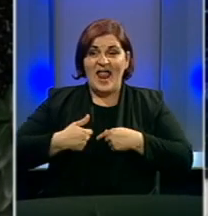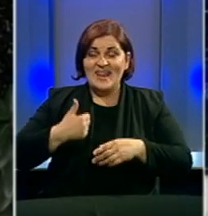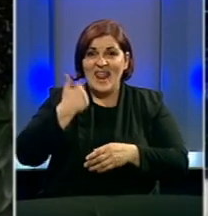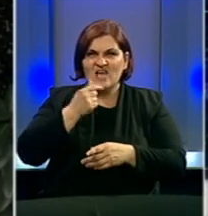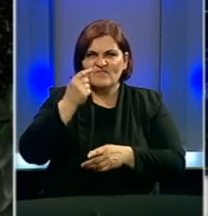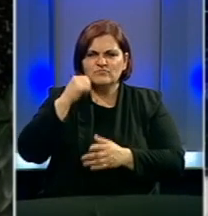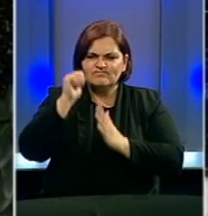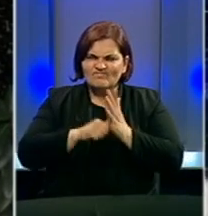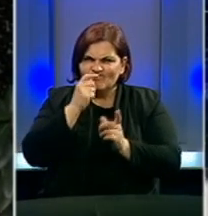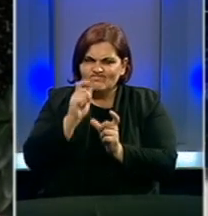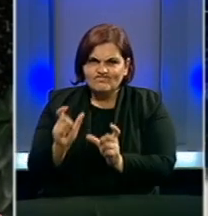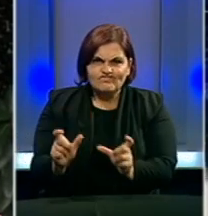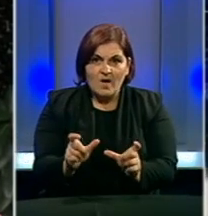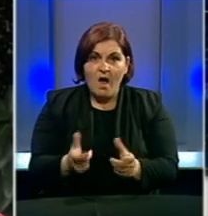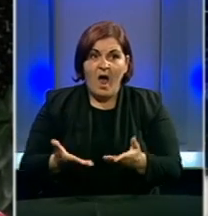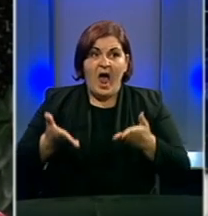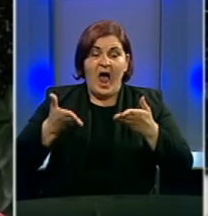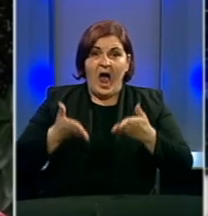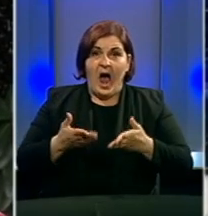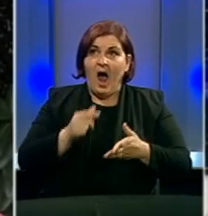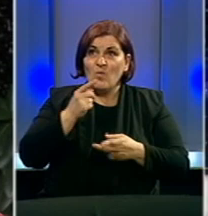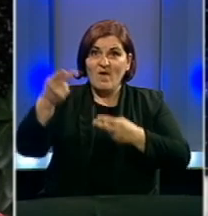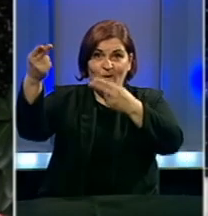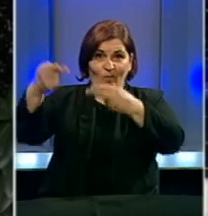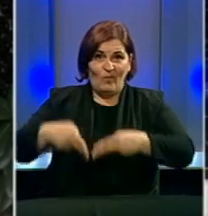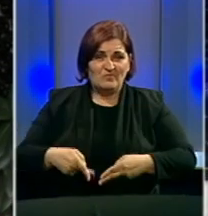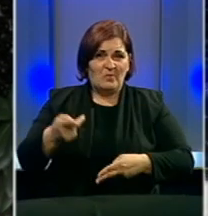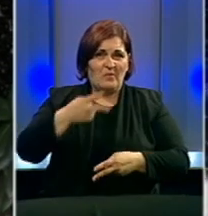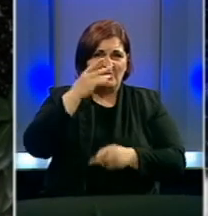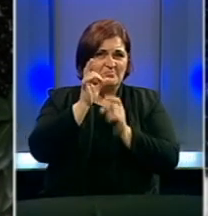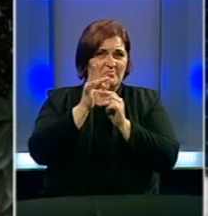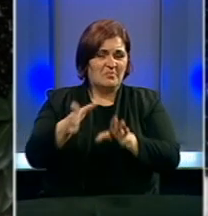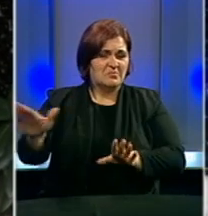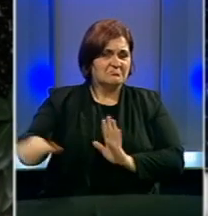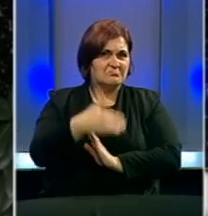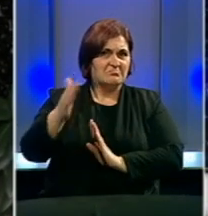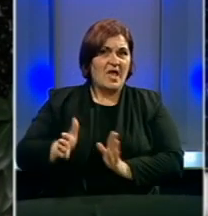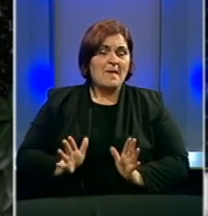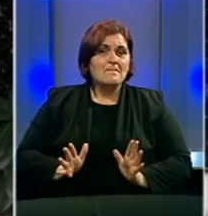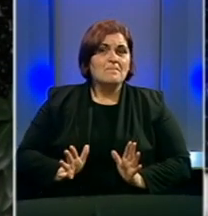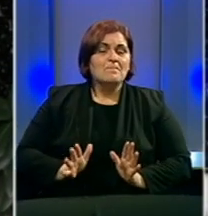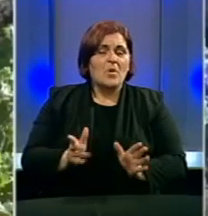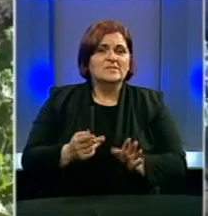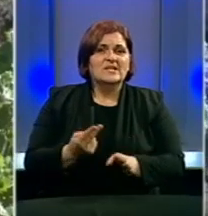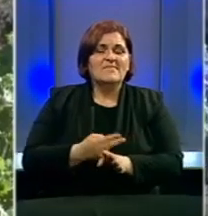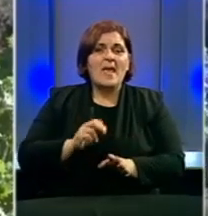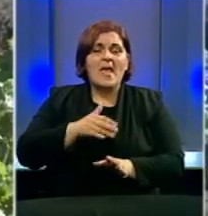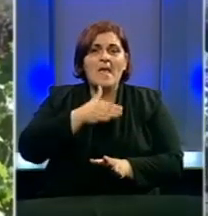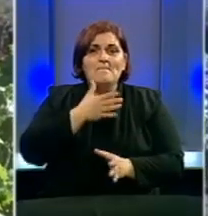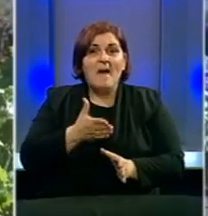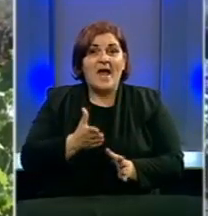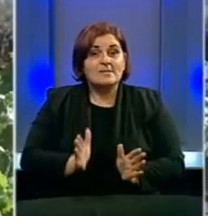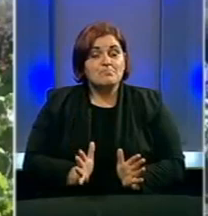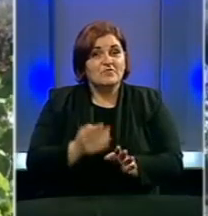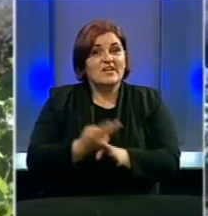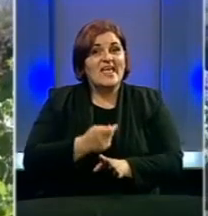se kontrolira, ako je ovdje dolazi, ono se ne kontrolira. Potica i zemlje izvoznici Makedonija potiče,